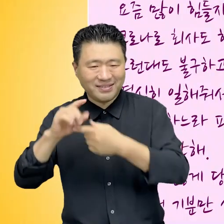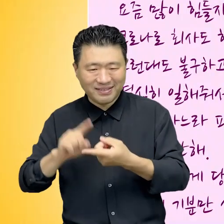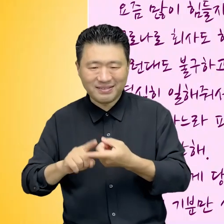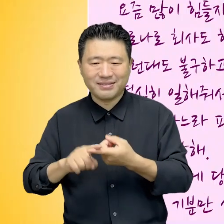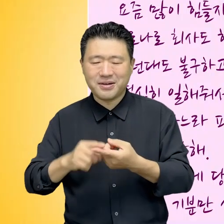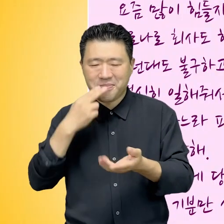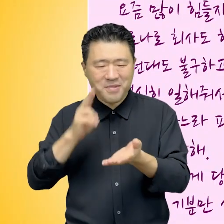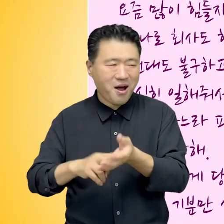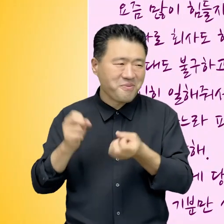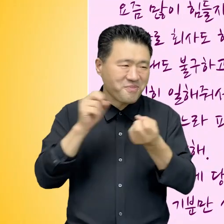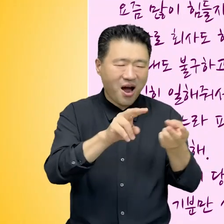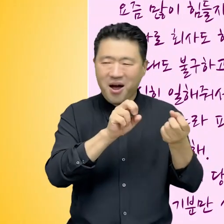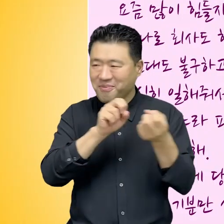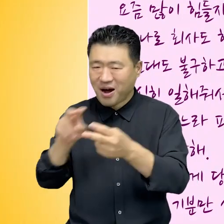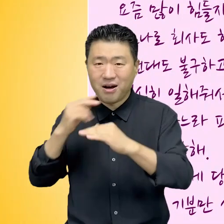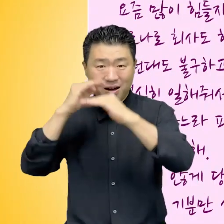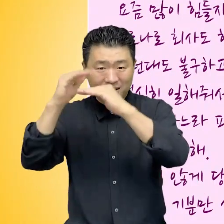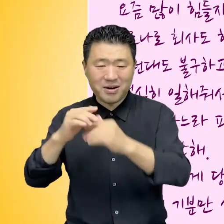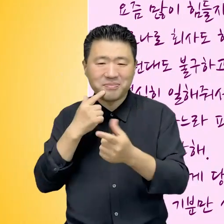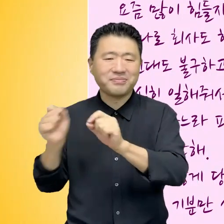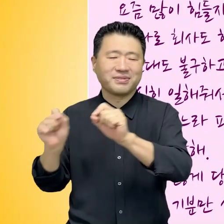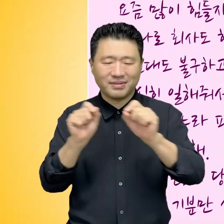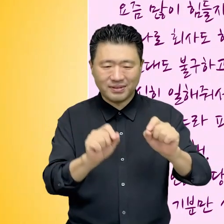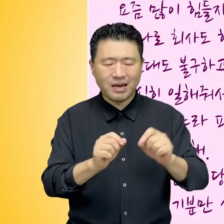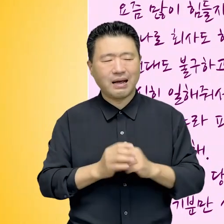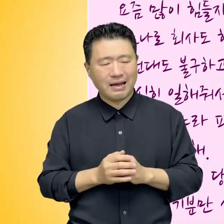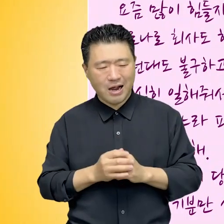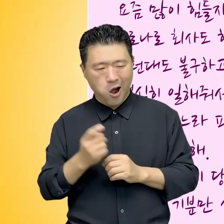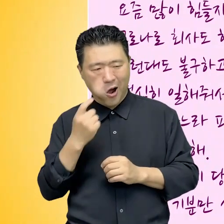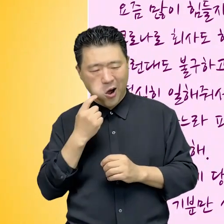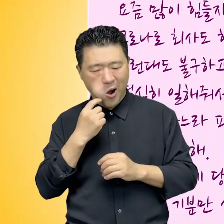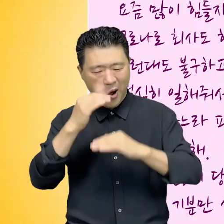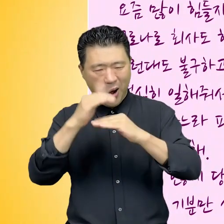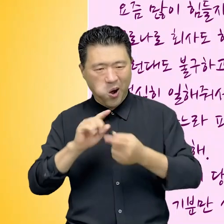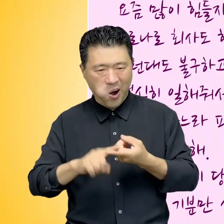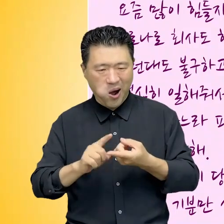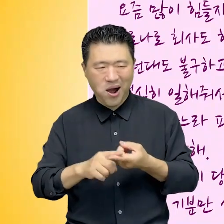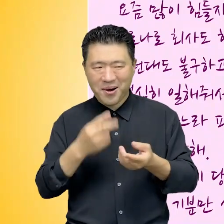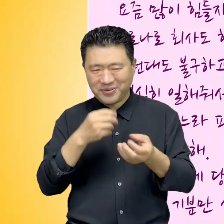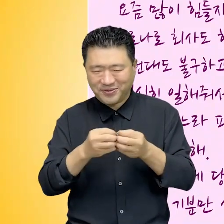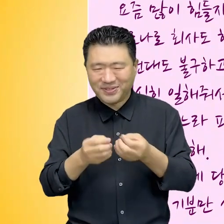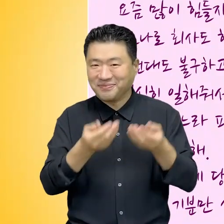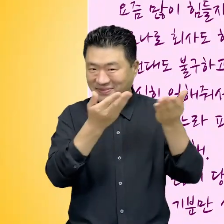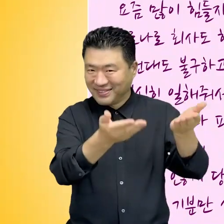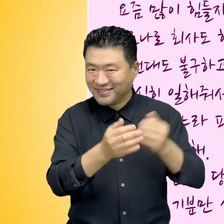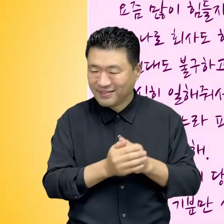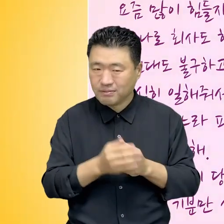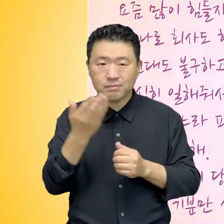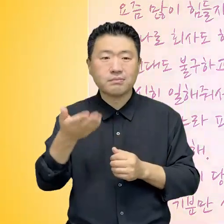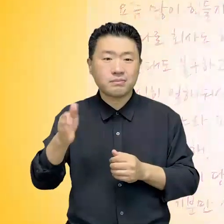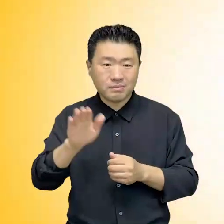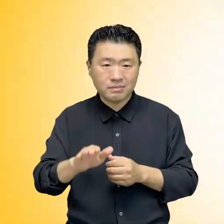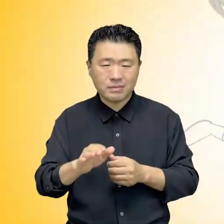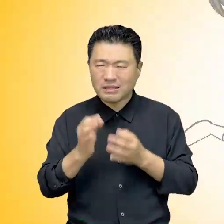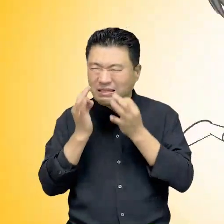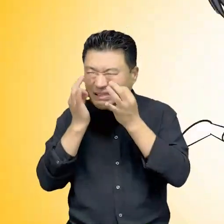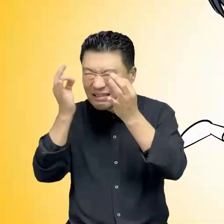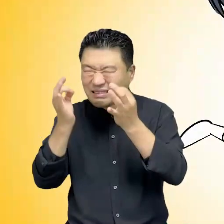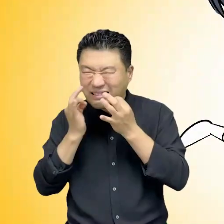서로에게 편지를 주고받은 것처럼 지민이는 거짓 편지를 꾸며낸다. 그러나